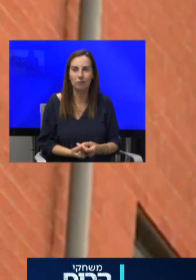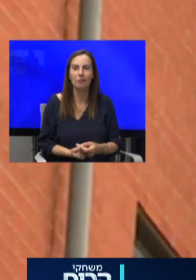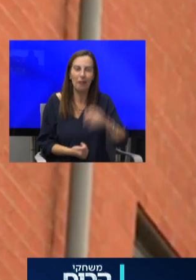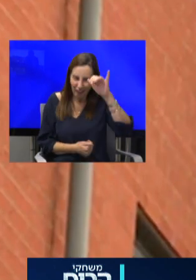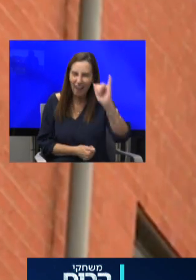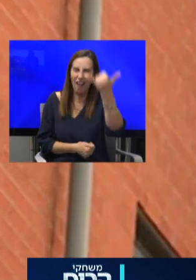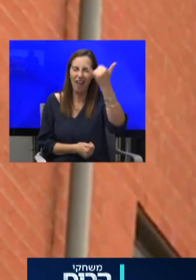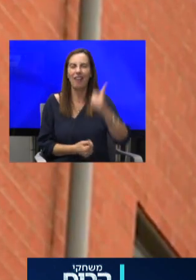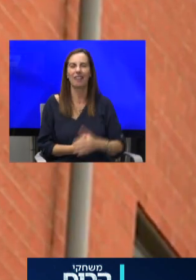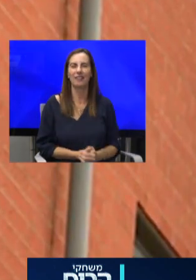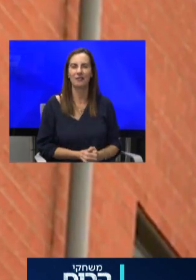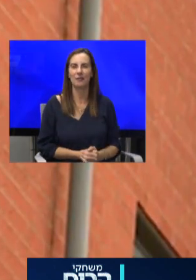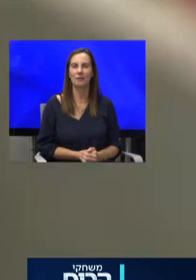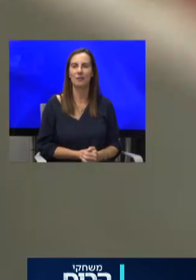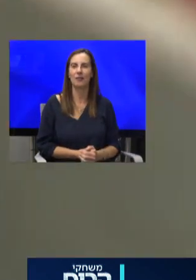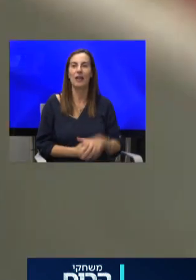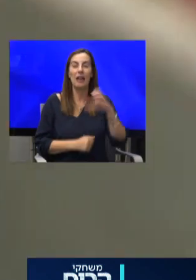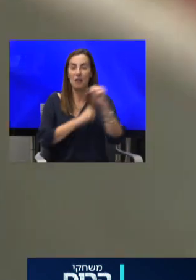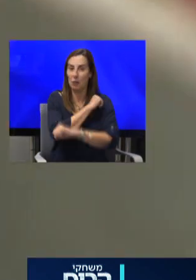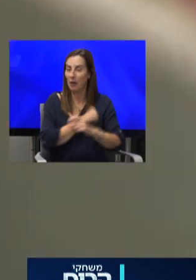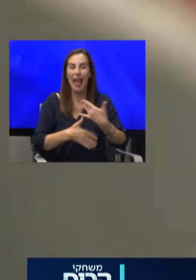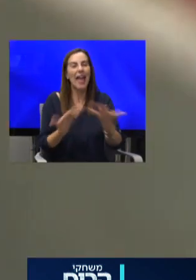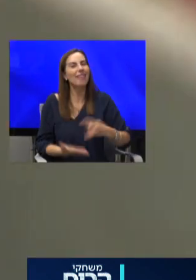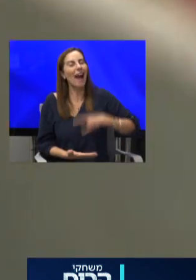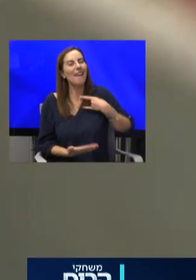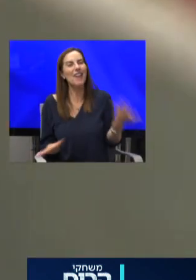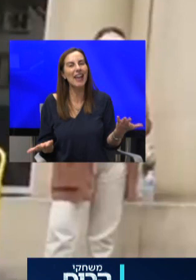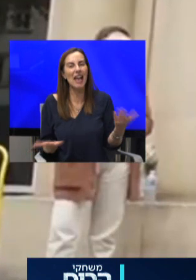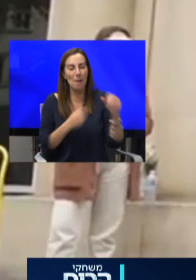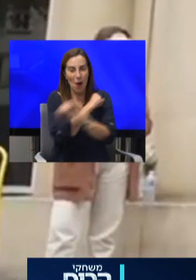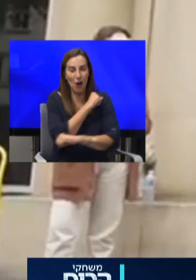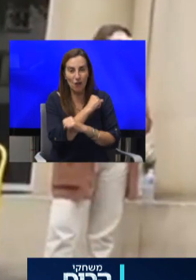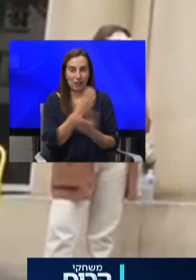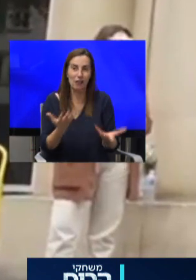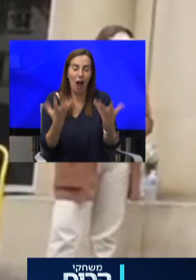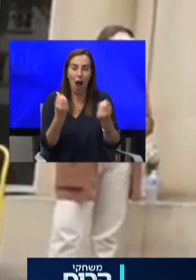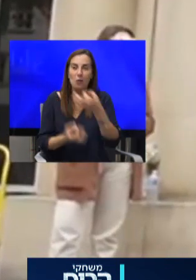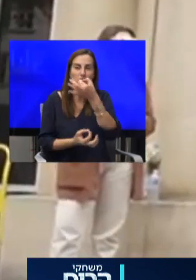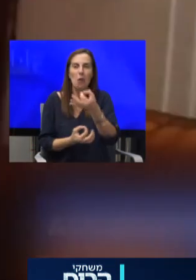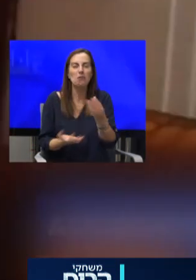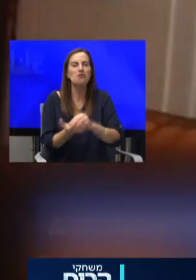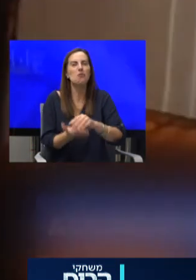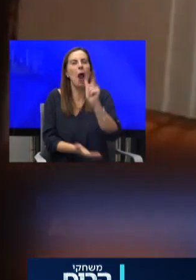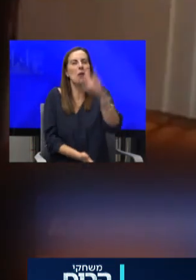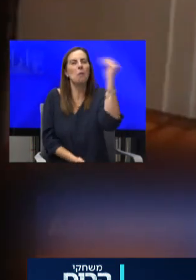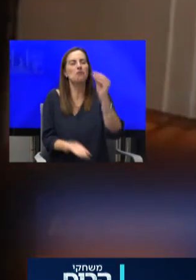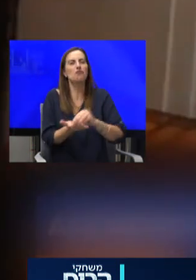ואם הסטודנטים לא מקבלים חוויה אוניברסיטאית מלאה רבים שואלים למה לשלם את שכר הלימוד המלא